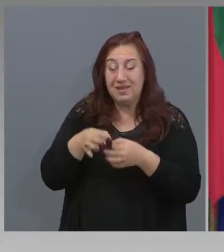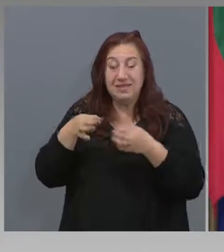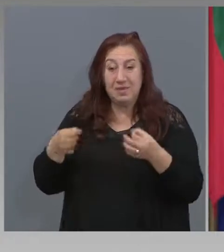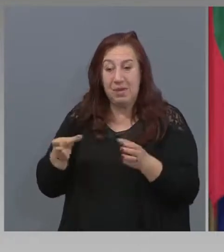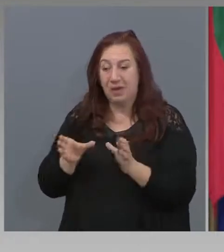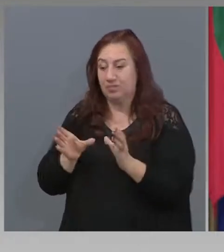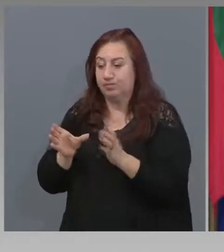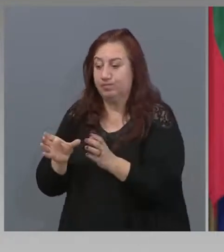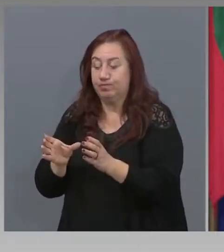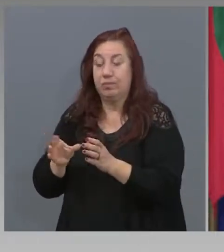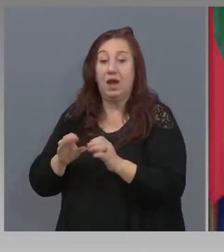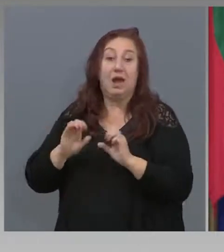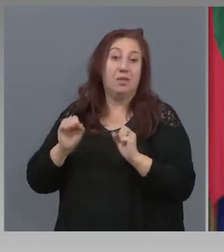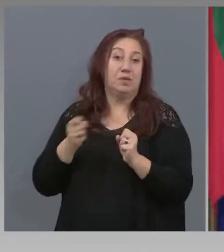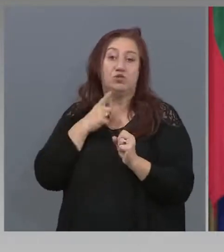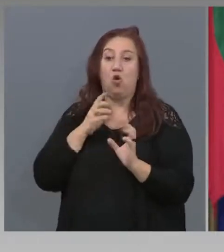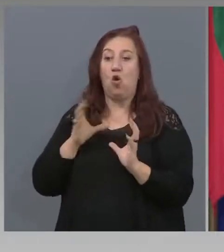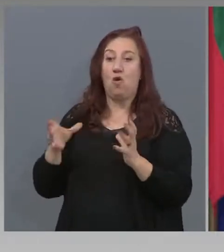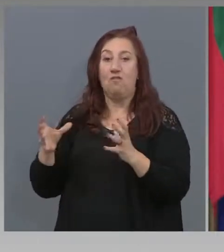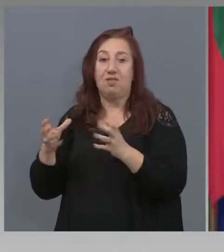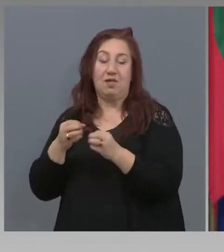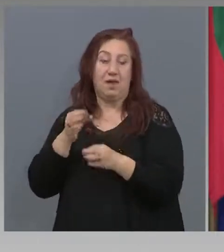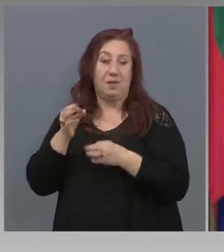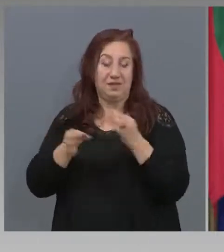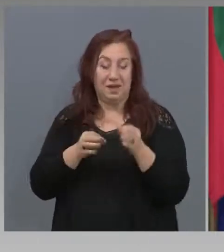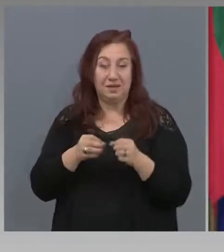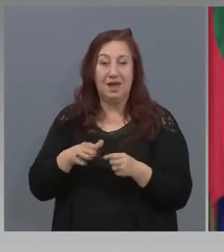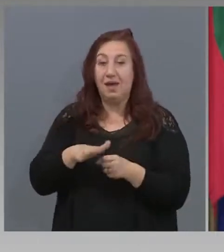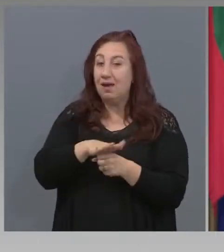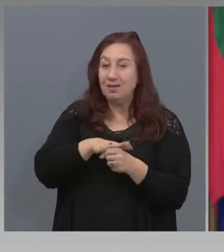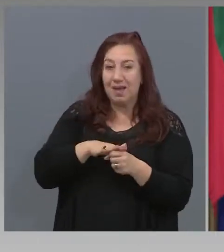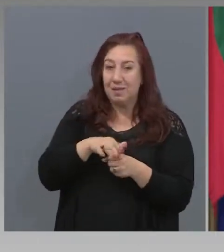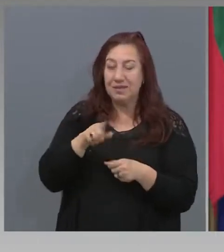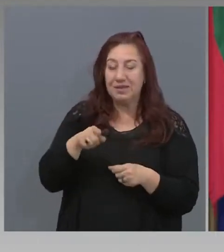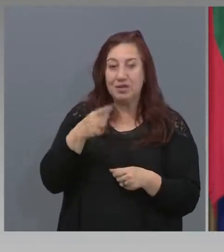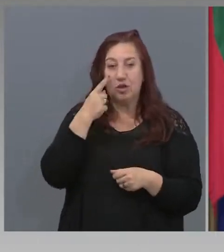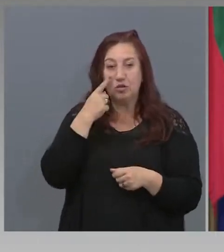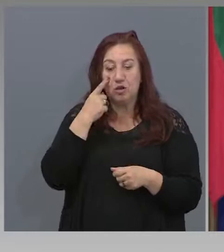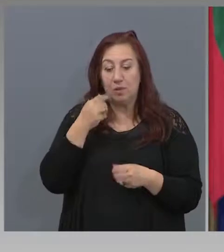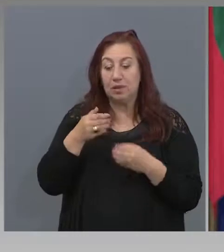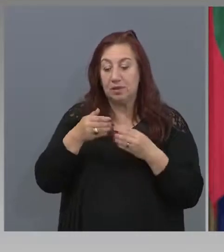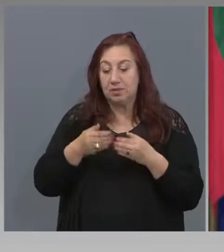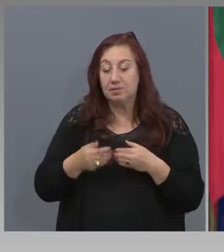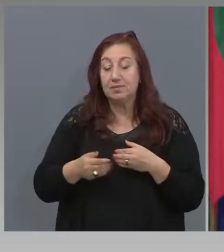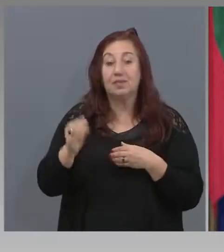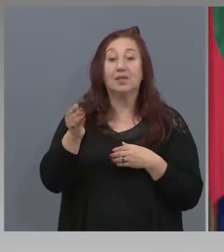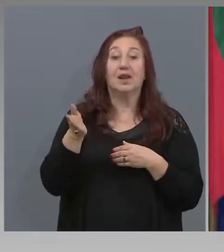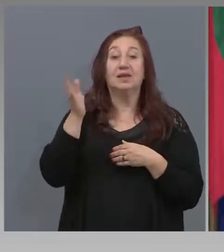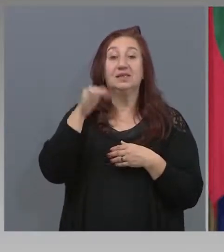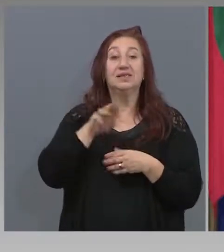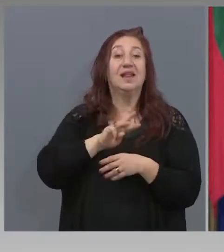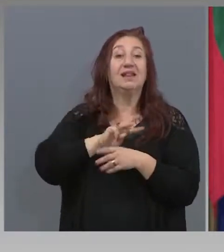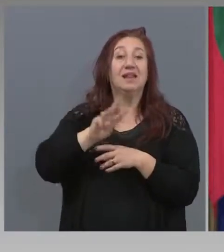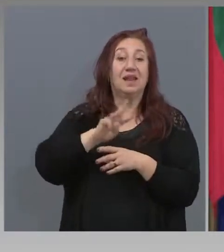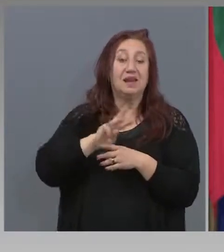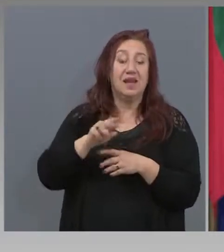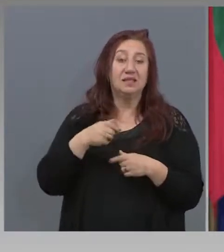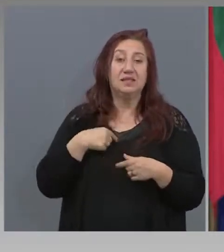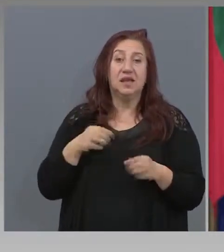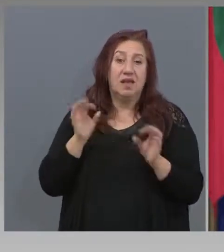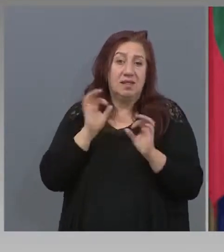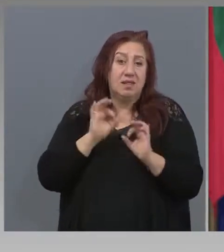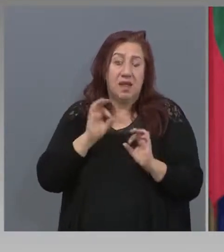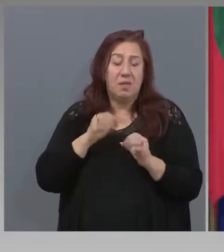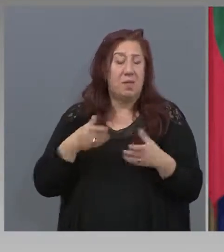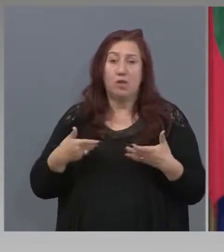На база на този опит, тук нататък, от след 13-ти, ние нямаме нужда от изварено положение. Ако някъде е